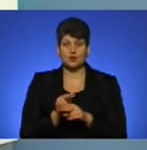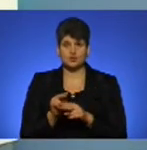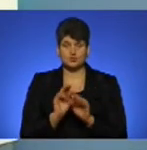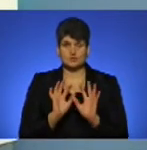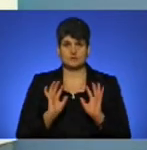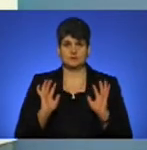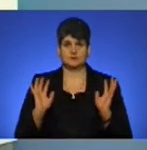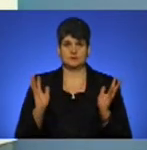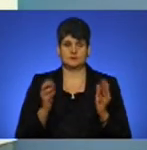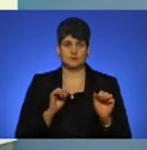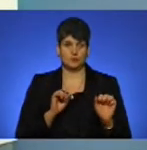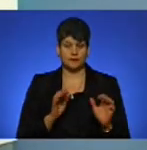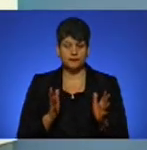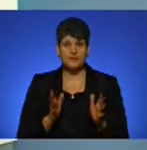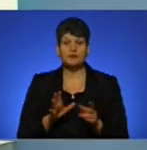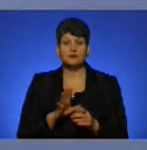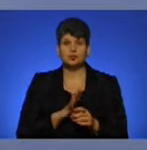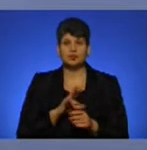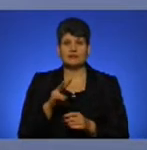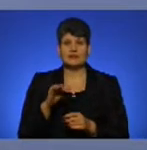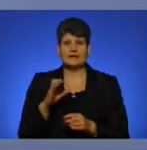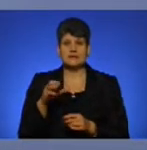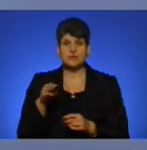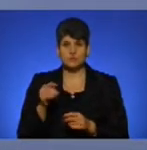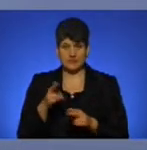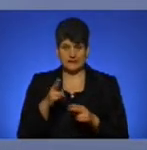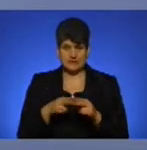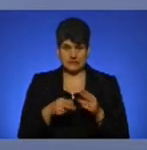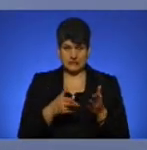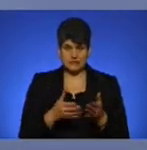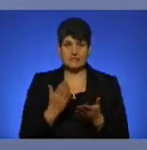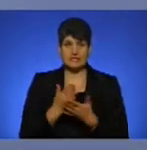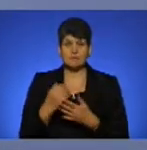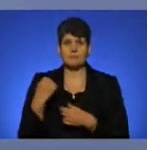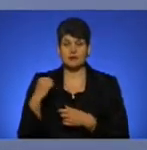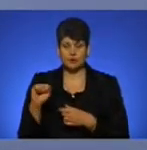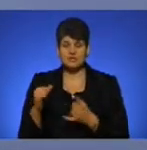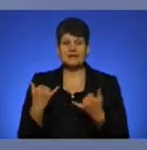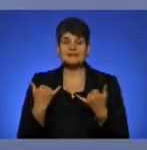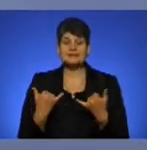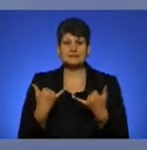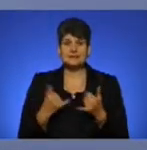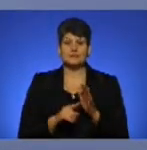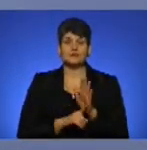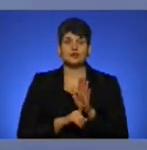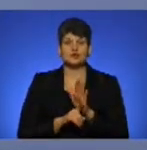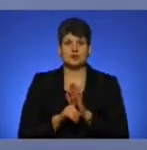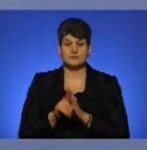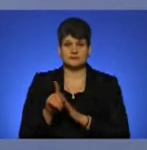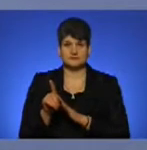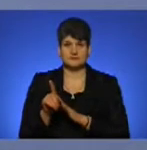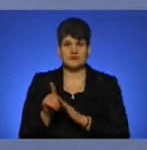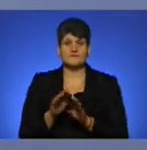огорожі. Він відбувся в листопаді, закінчився. Є переможець, який зараз приступає до